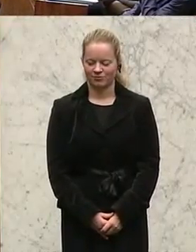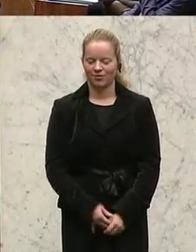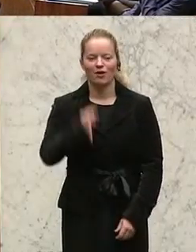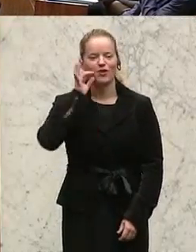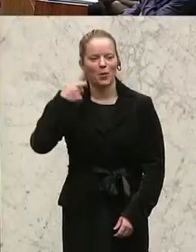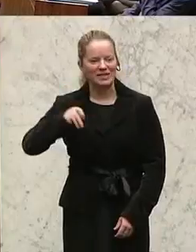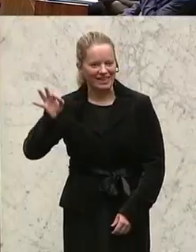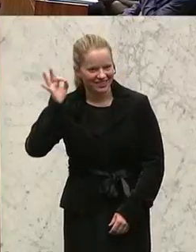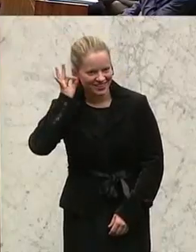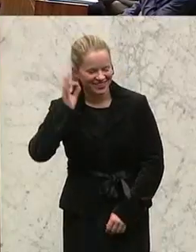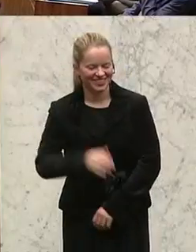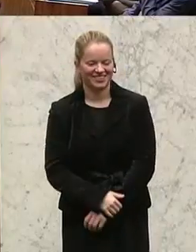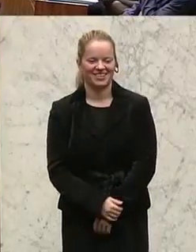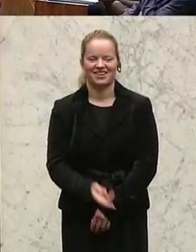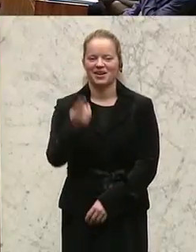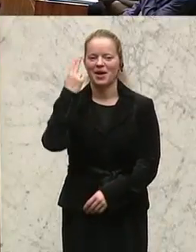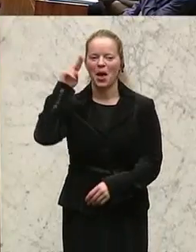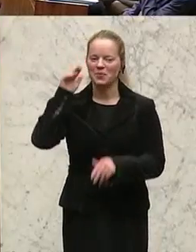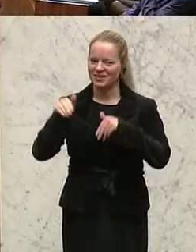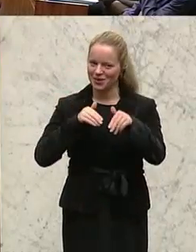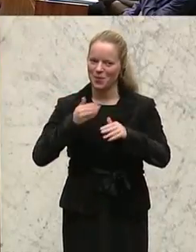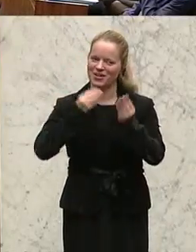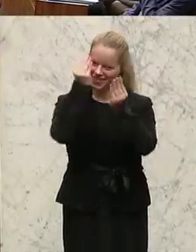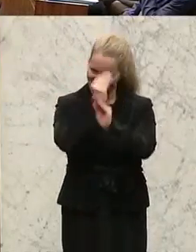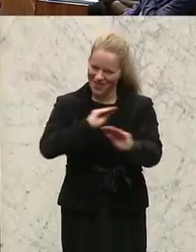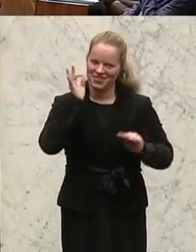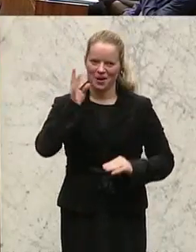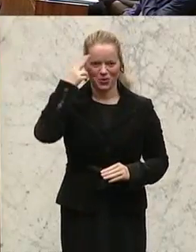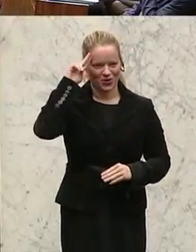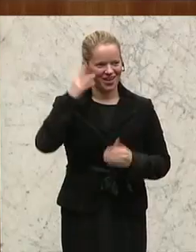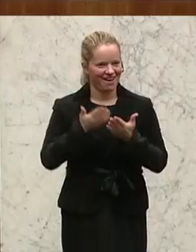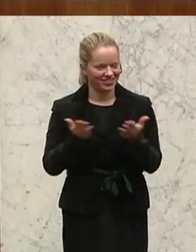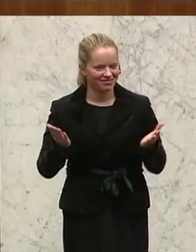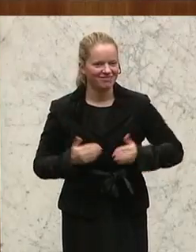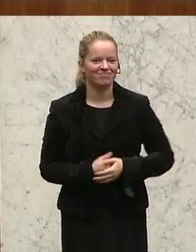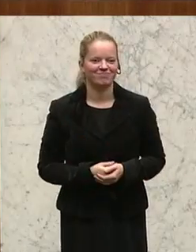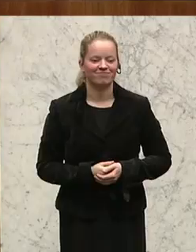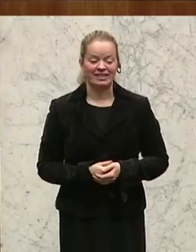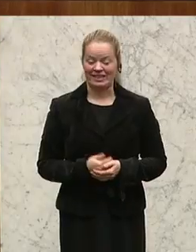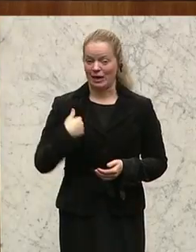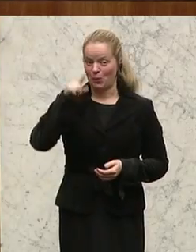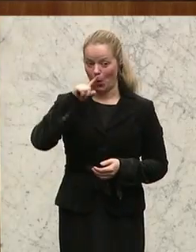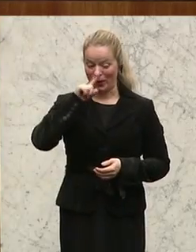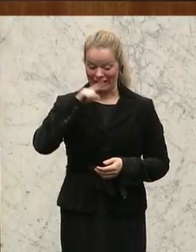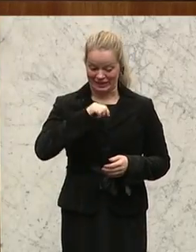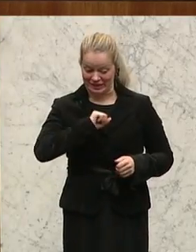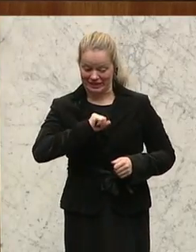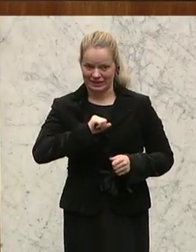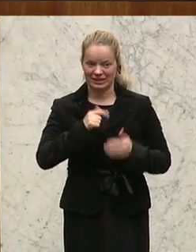Frau Präsidentin, Herr Minister, meine sehr geehrten Damen und Herren, ich werde jetzt versuchen, im Elzugstempo durch sieben